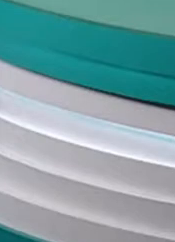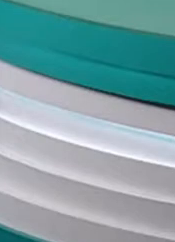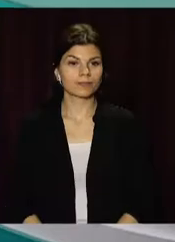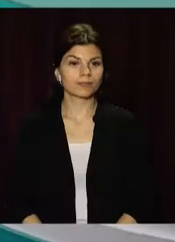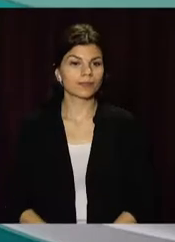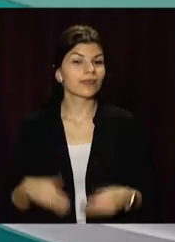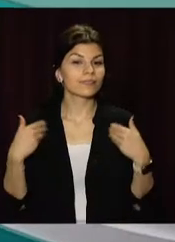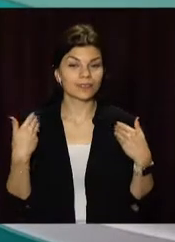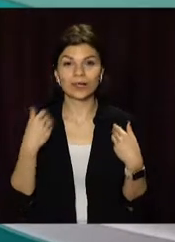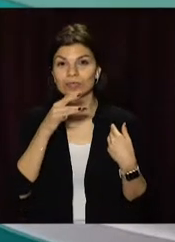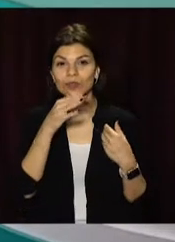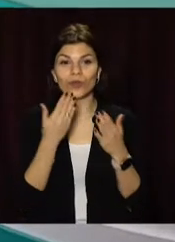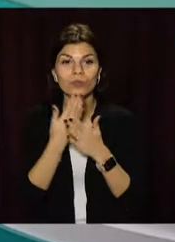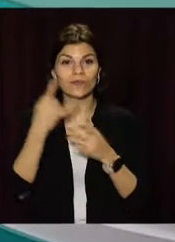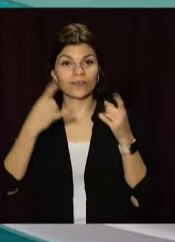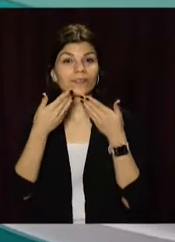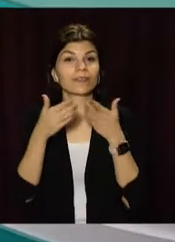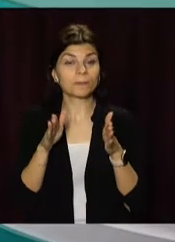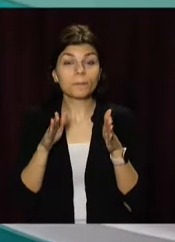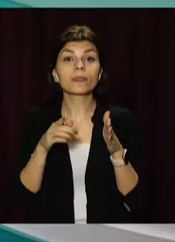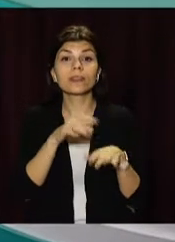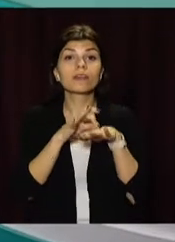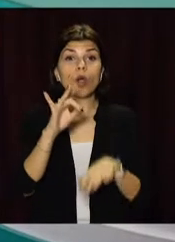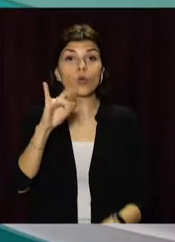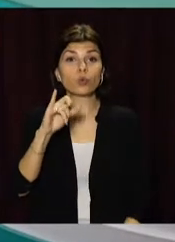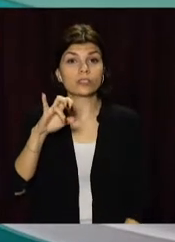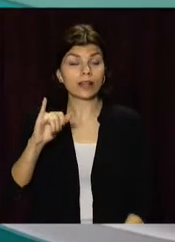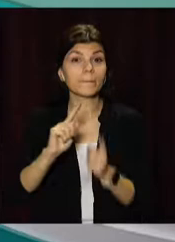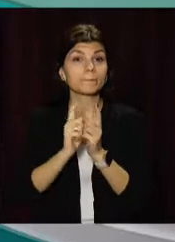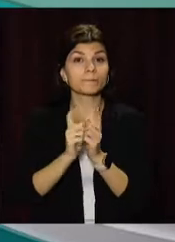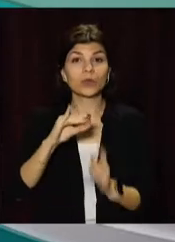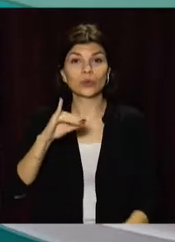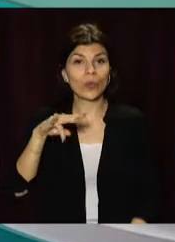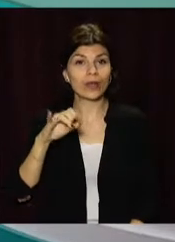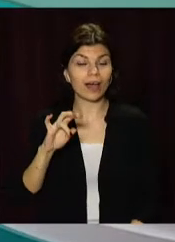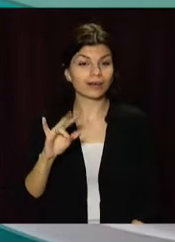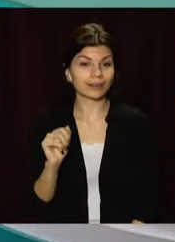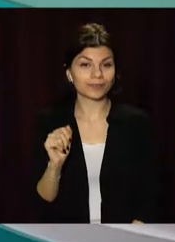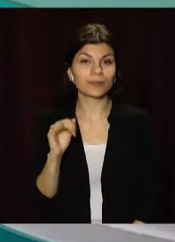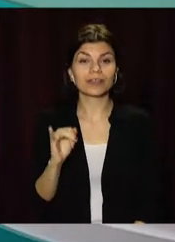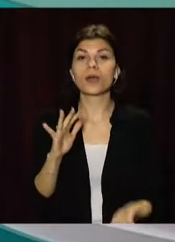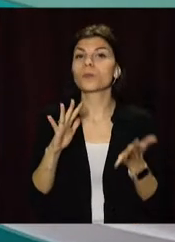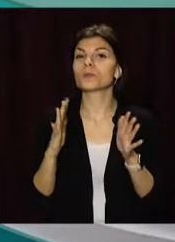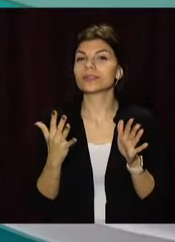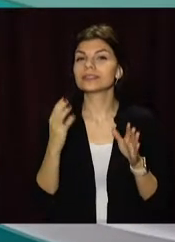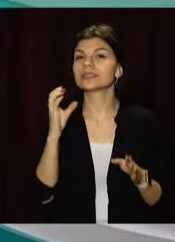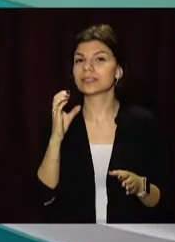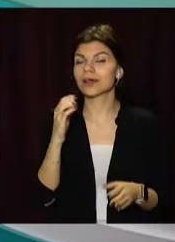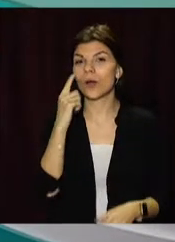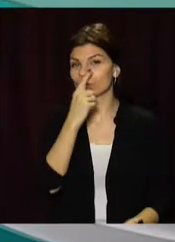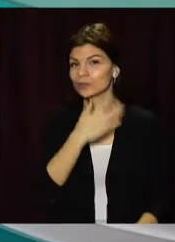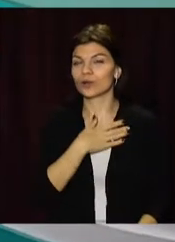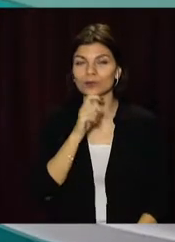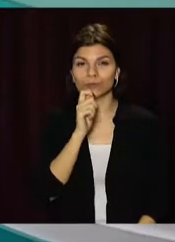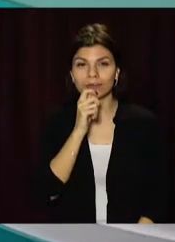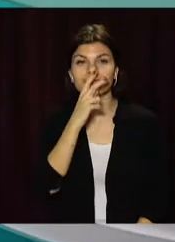Вітаю. Час новин на відкритому. студії Руслана Козиряцька та сордо-перекладачка Юліана Пуговкіна. І про події середи очима наших